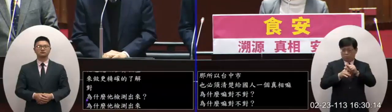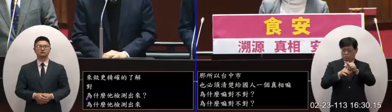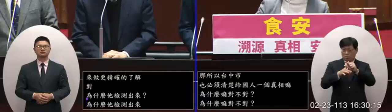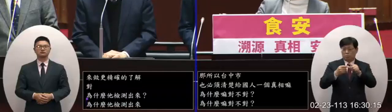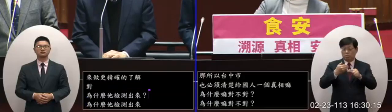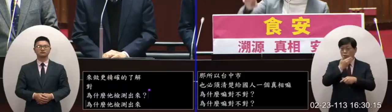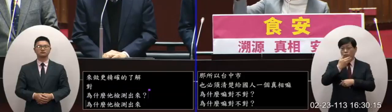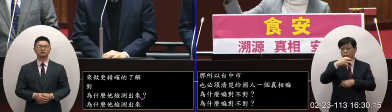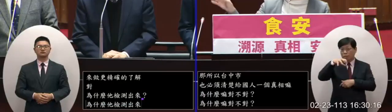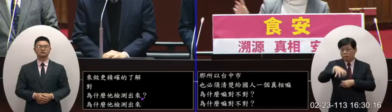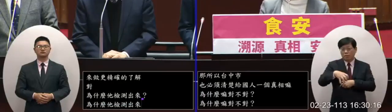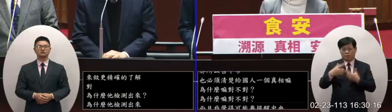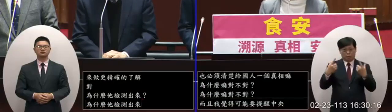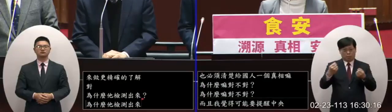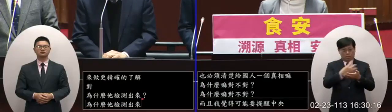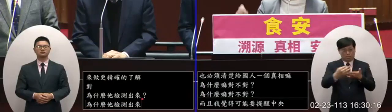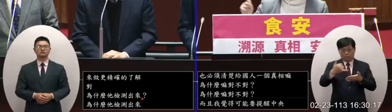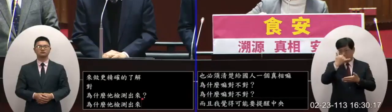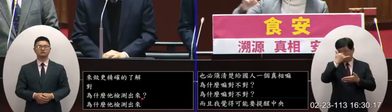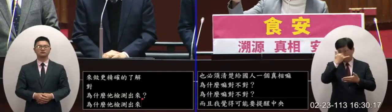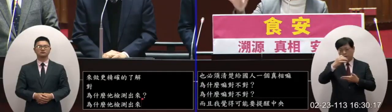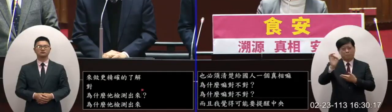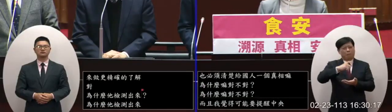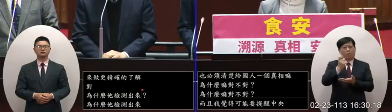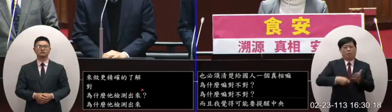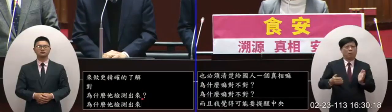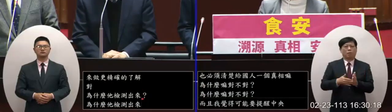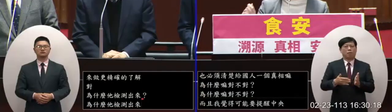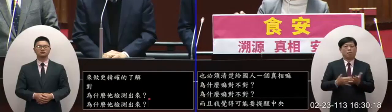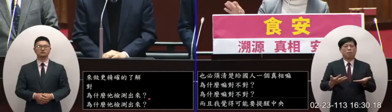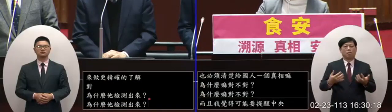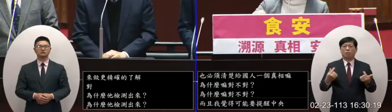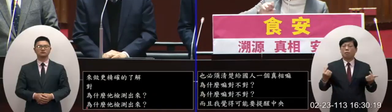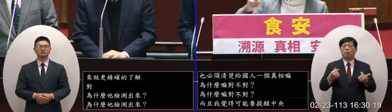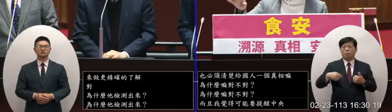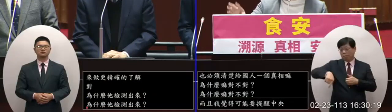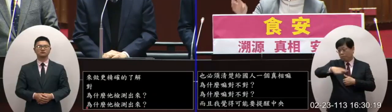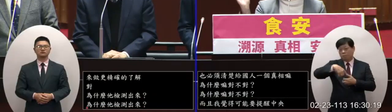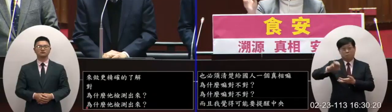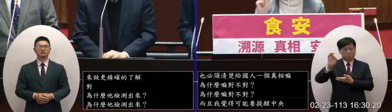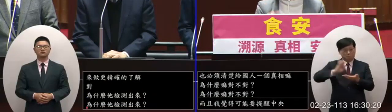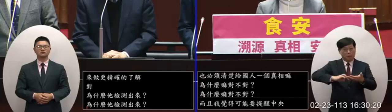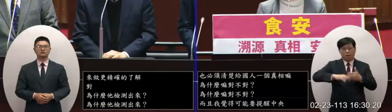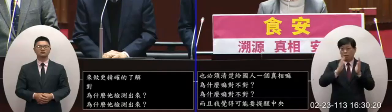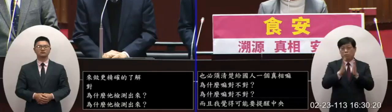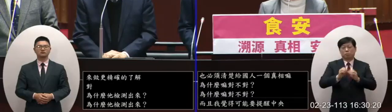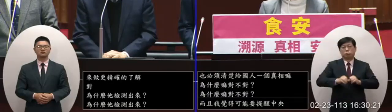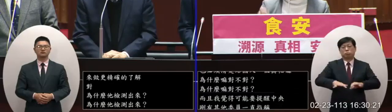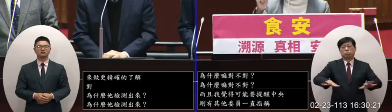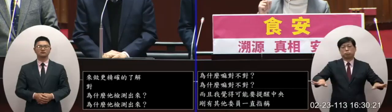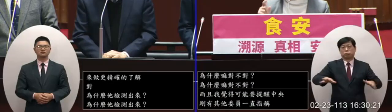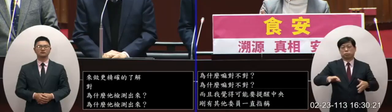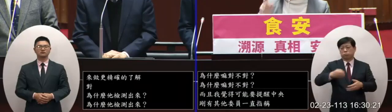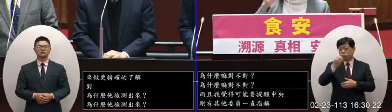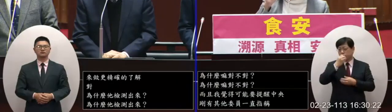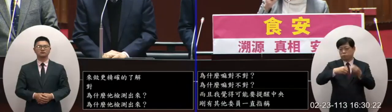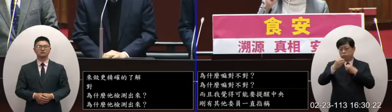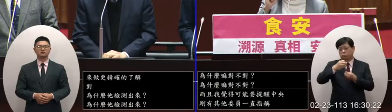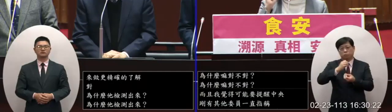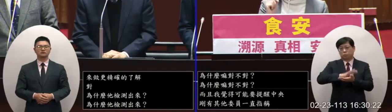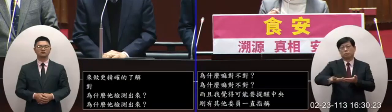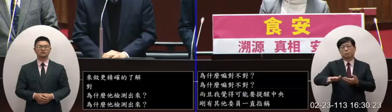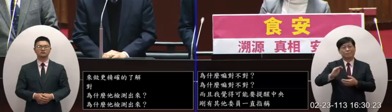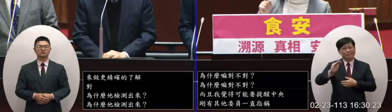中福利站那個同批的這個肉品都已經賣出了好像說那些賣出了就已經流入市面但是呢